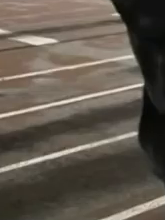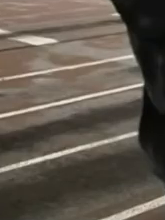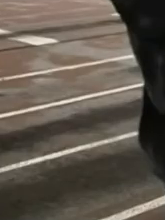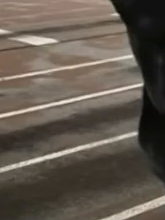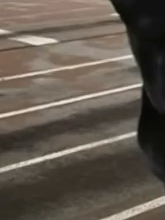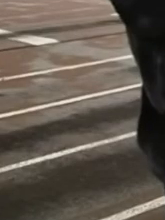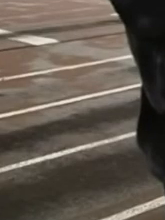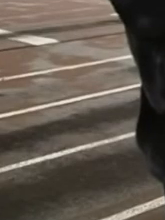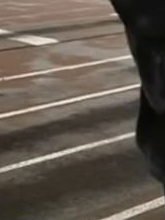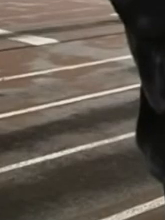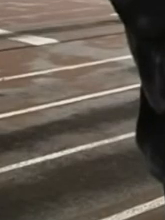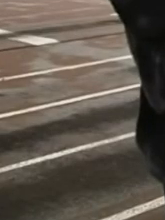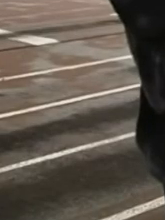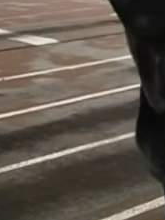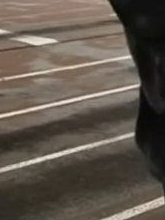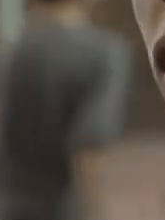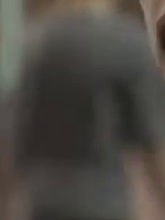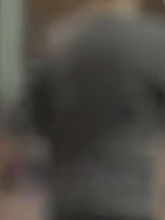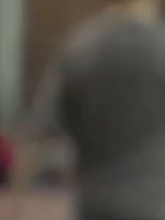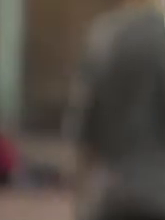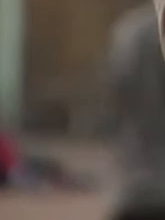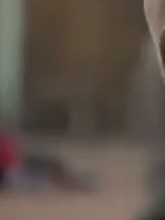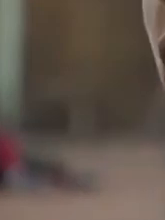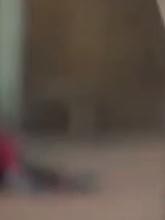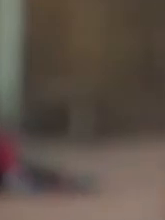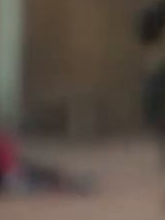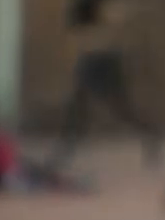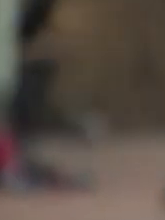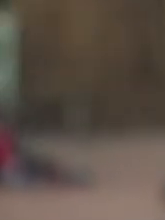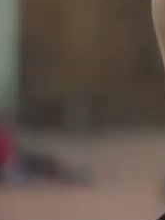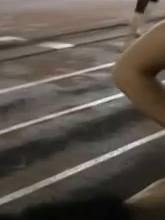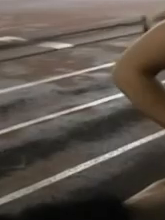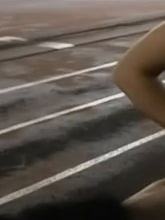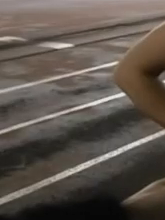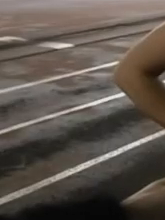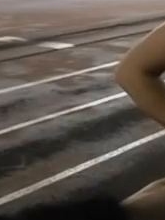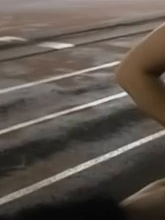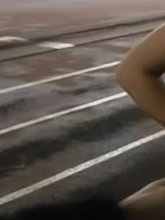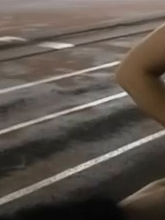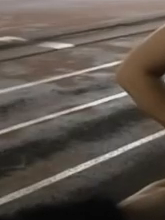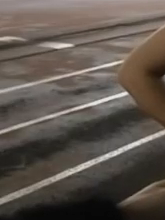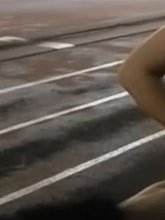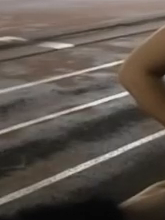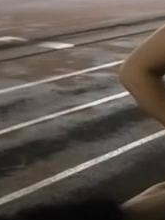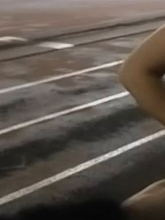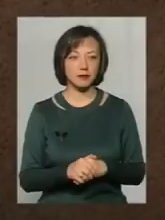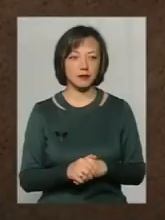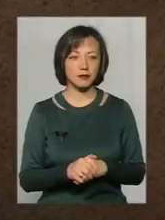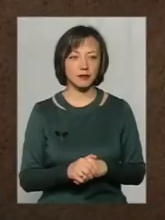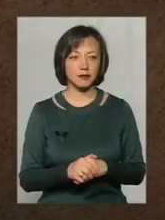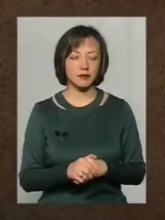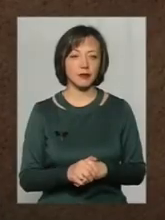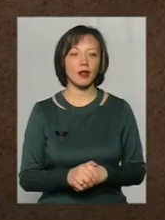Золото всеукраїнських змагань, медалі з континентальної першості, участь у чемпіонаті світу і найдовший стрибок у залі за